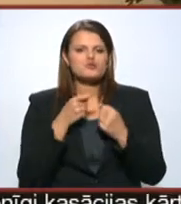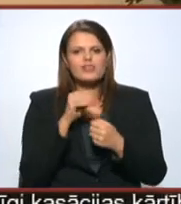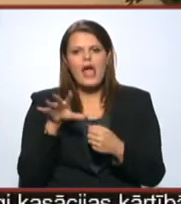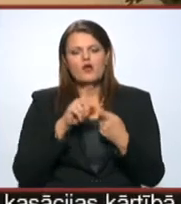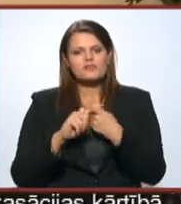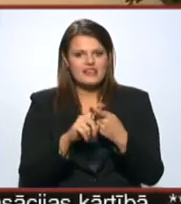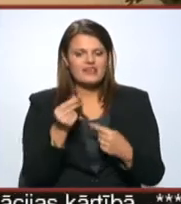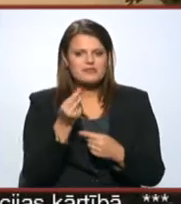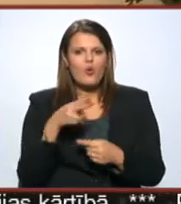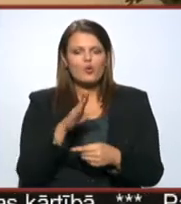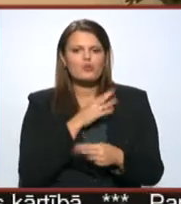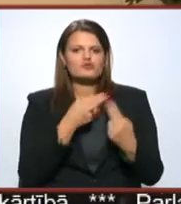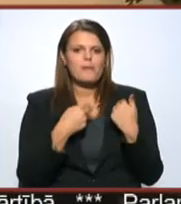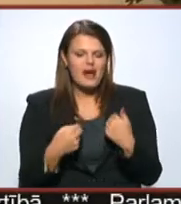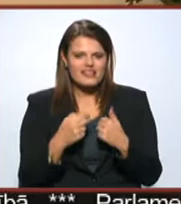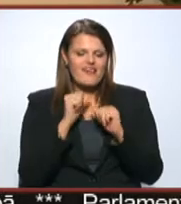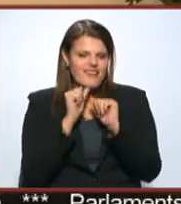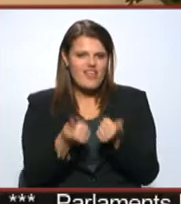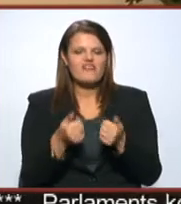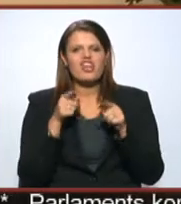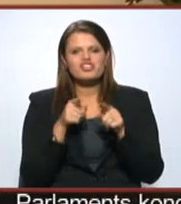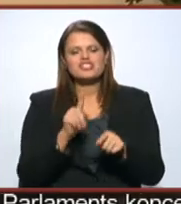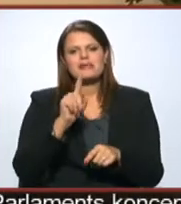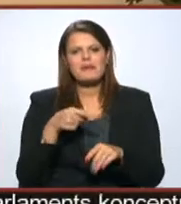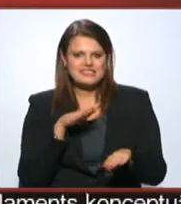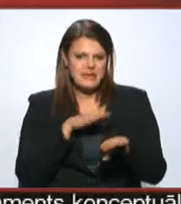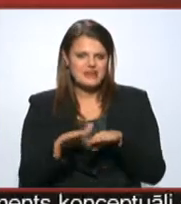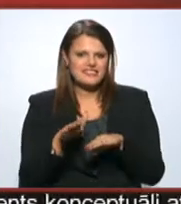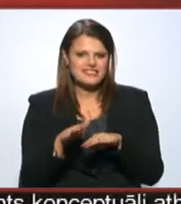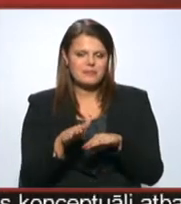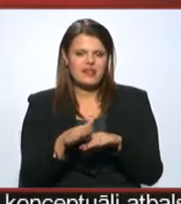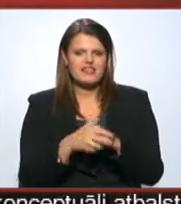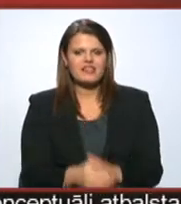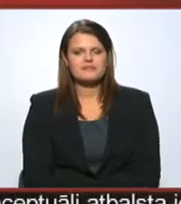līdzekļus, un mūsu partneri īsti nevarēja šīs prasības izpildīt.